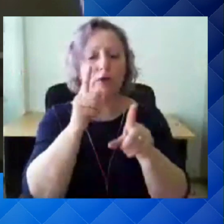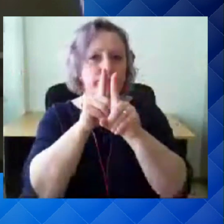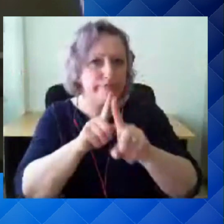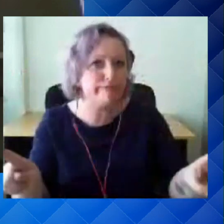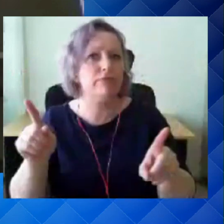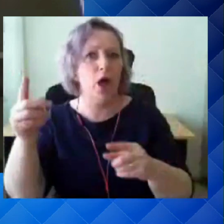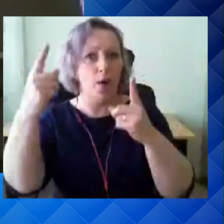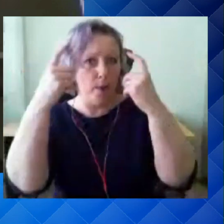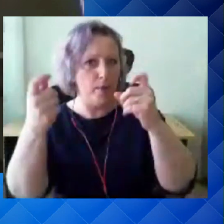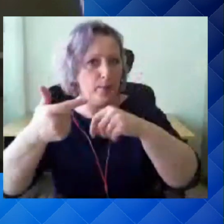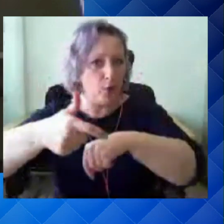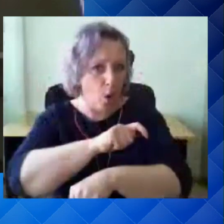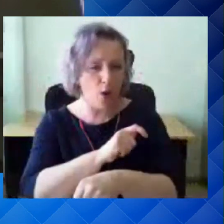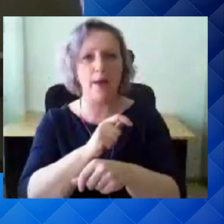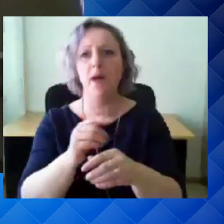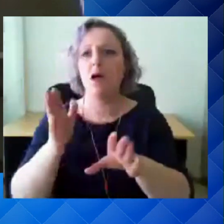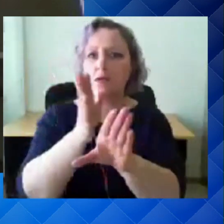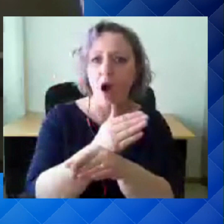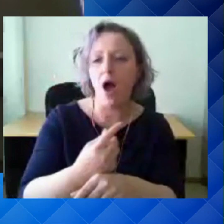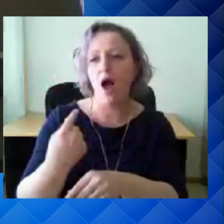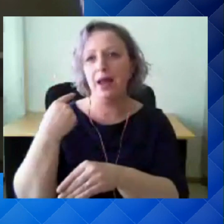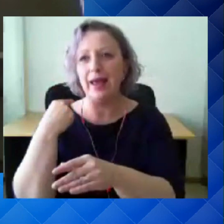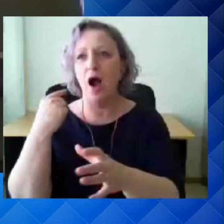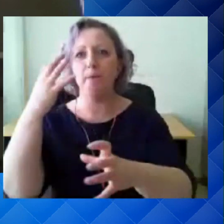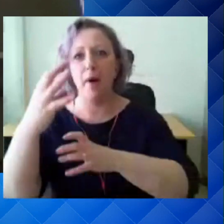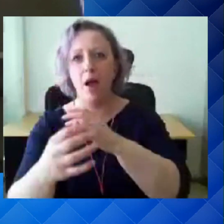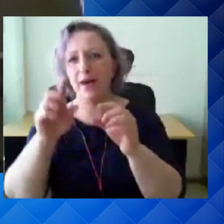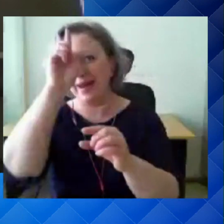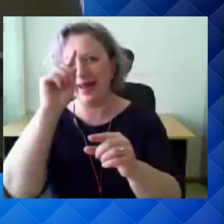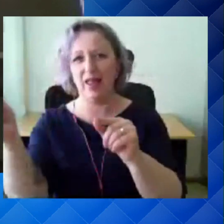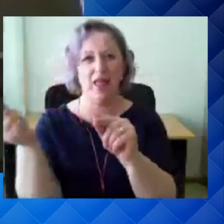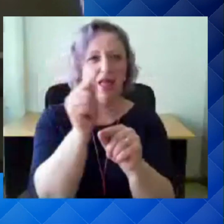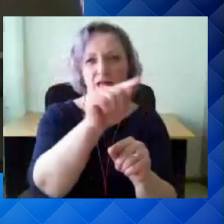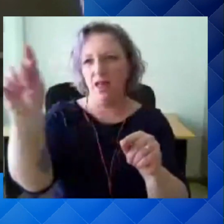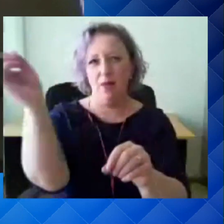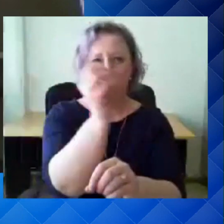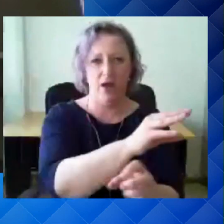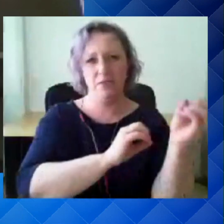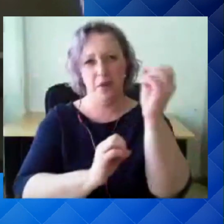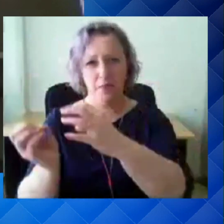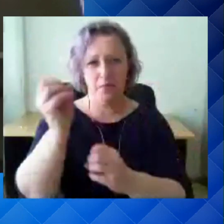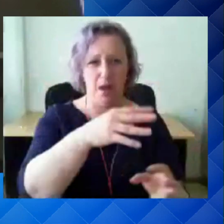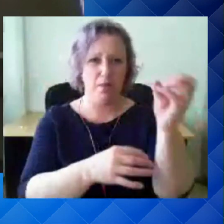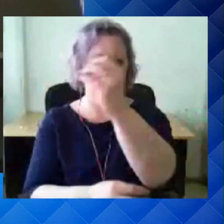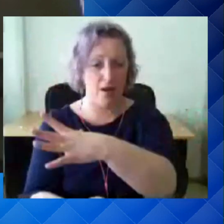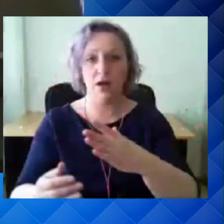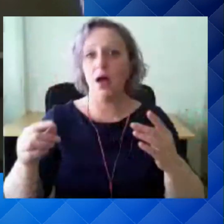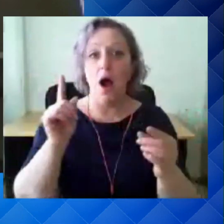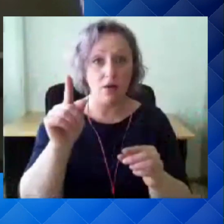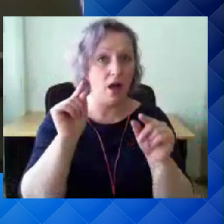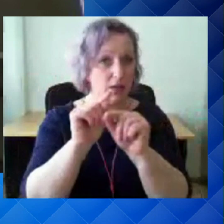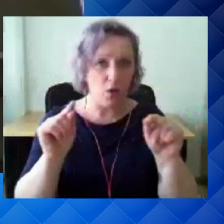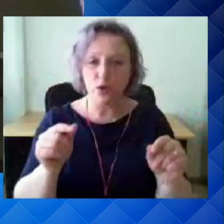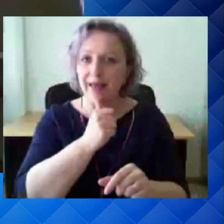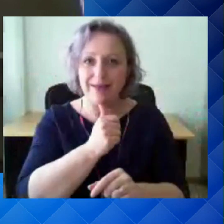nakatunud liha, kala veeltakse ühest maailmatsast teise ja tunnmatuid uusi nakkusid, neid juid eestitasest, et nad on meile